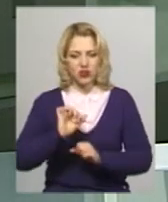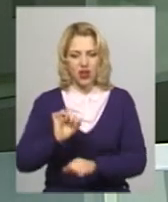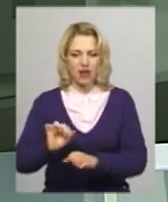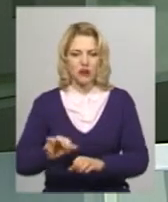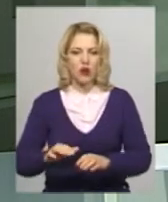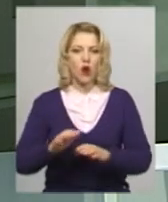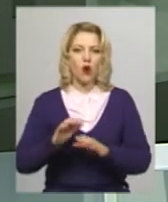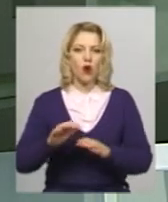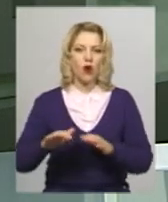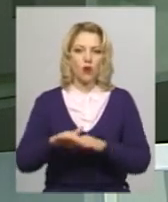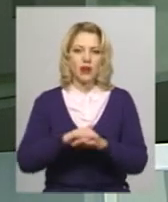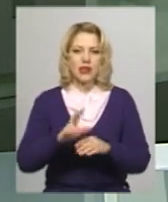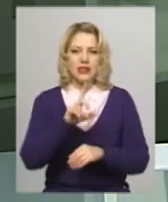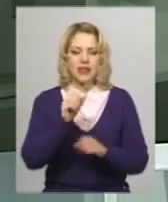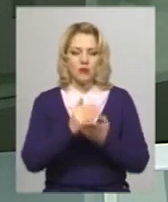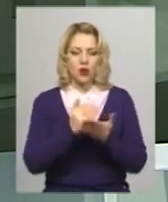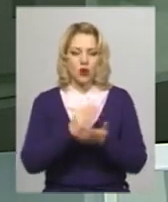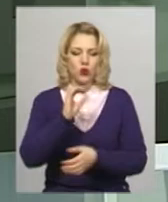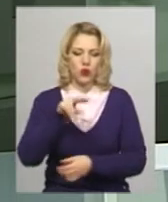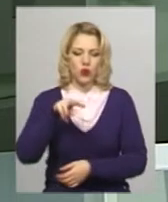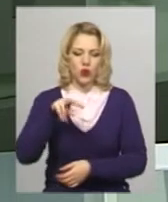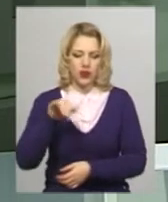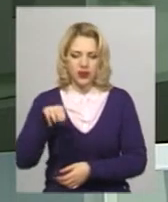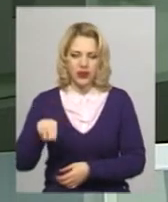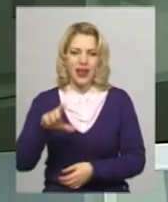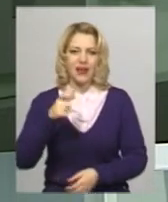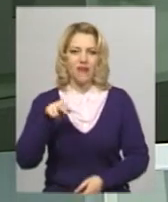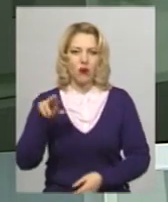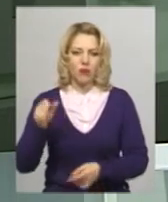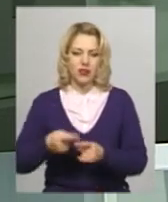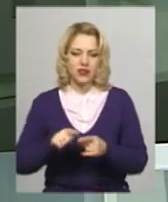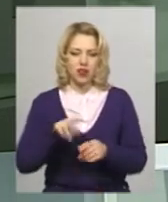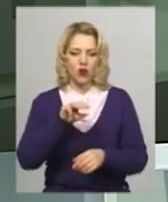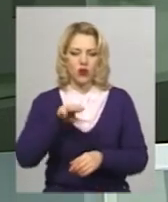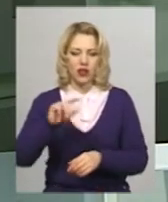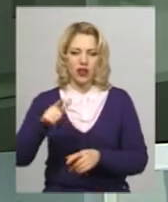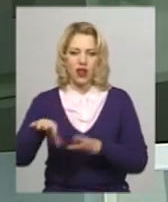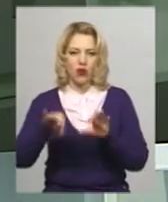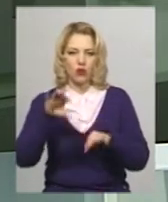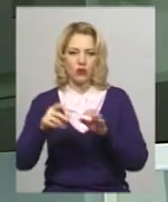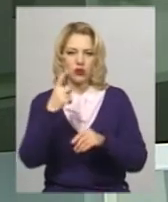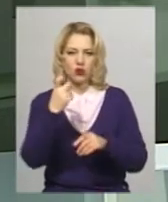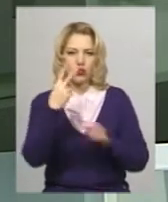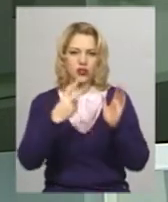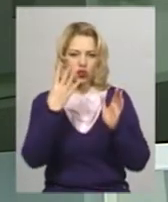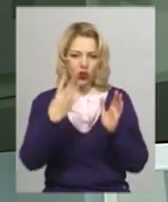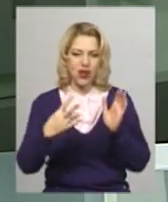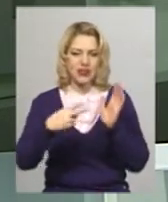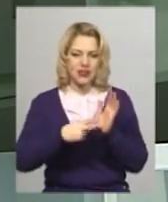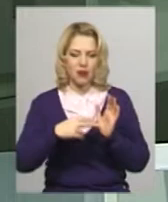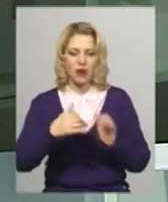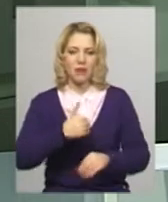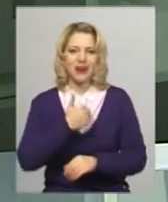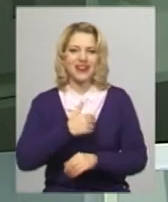за програмою «Юліт» з Європою. Ці ОТГ відібрали зі 147 претендентів, аби вони могли перейняти